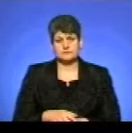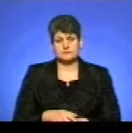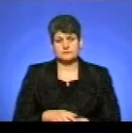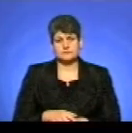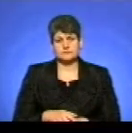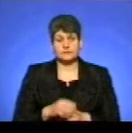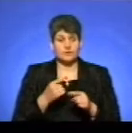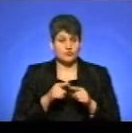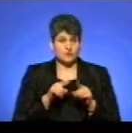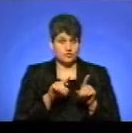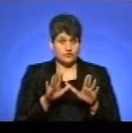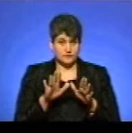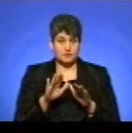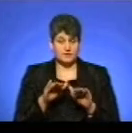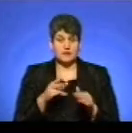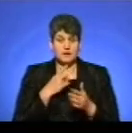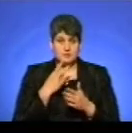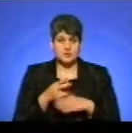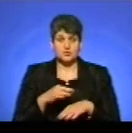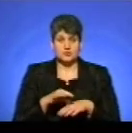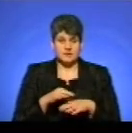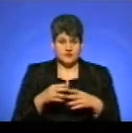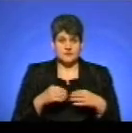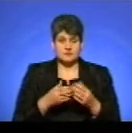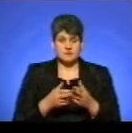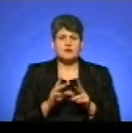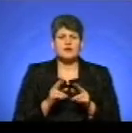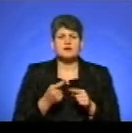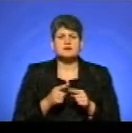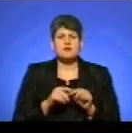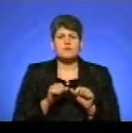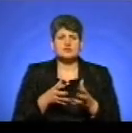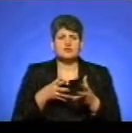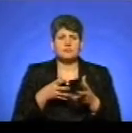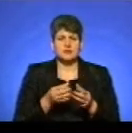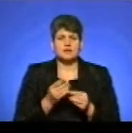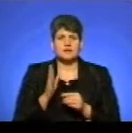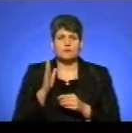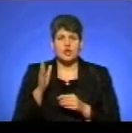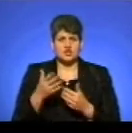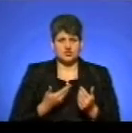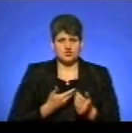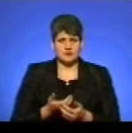В цьому випадку діти бачили насильство в сім'ї. Як це може вплинути на їхнє подальше життя?